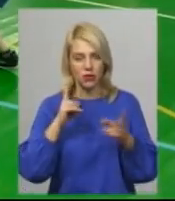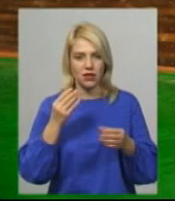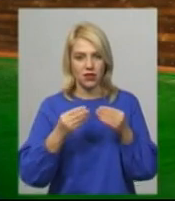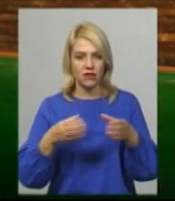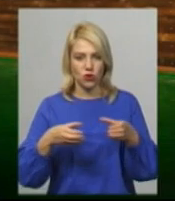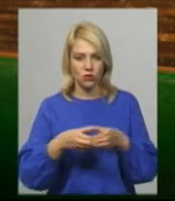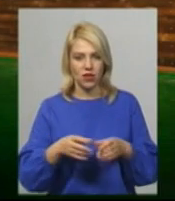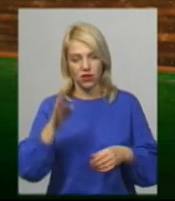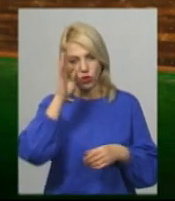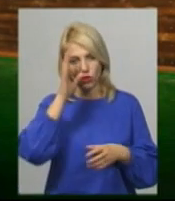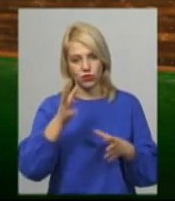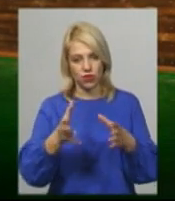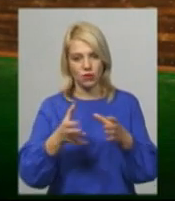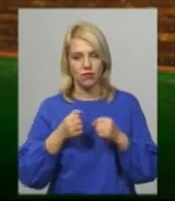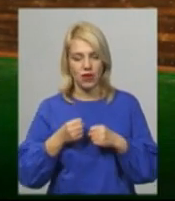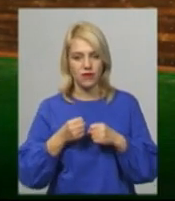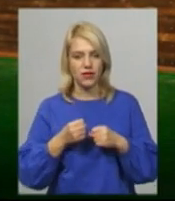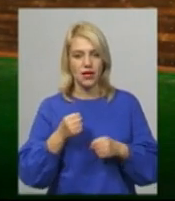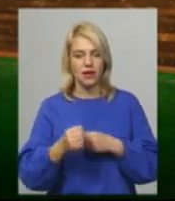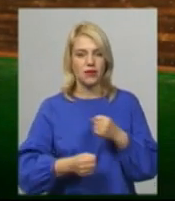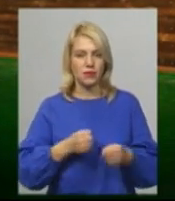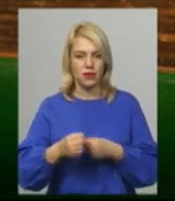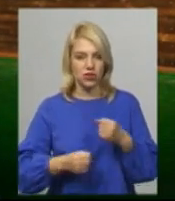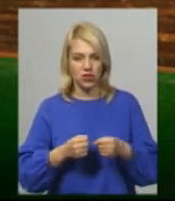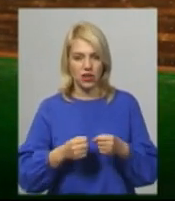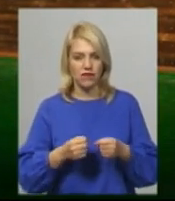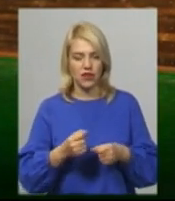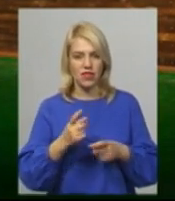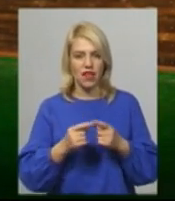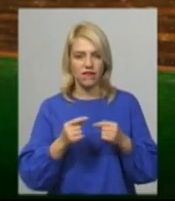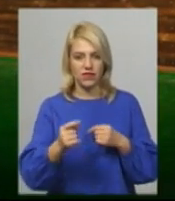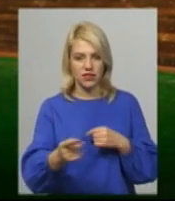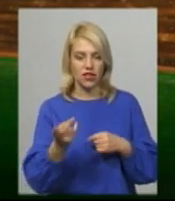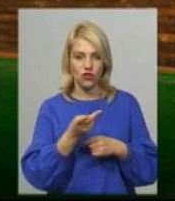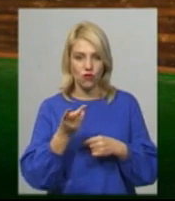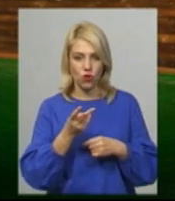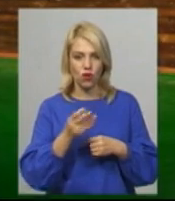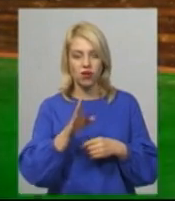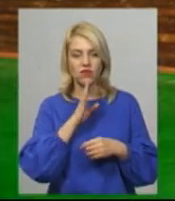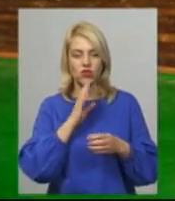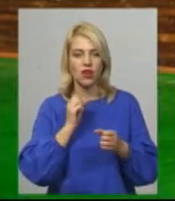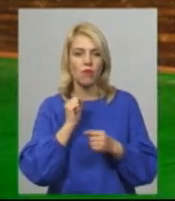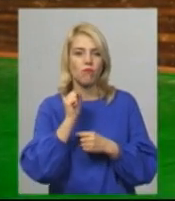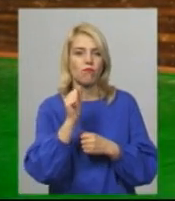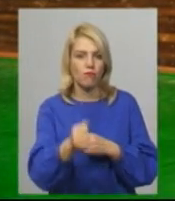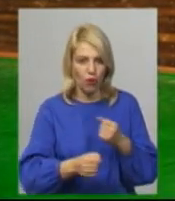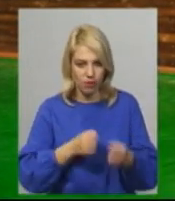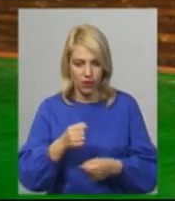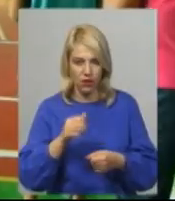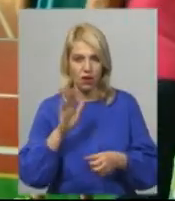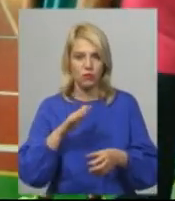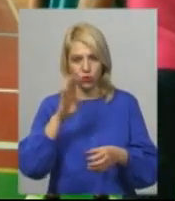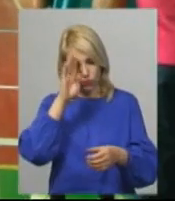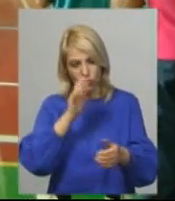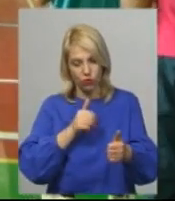Весела. Хлопчик мав бігти з дівчинкою в кінці двоє, а побігла дівчинка, потім побіг хлопчик.